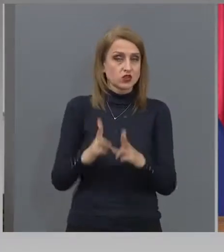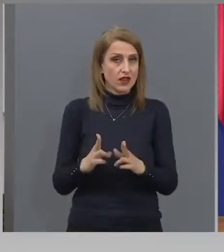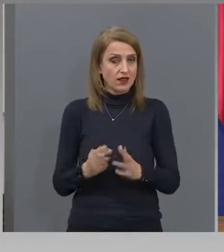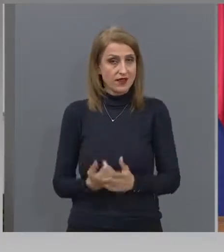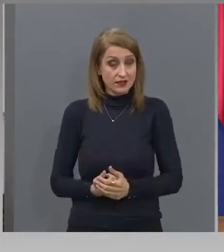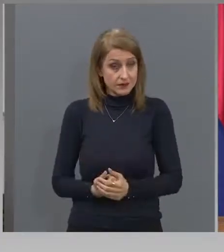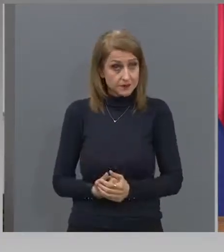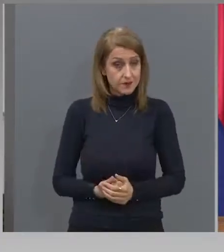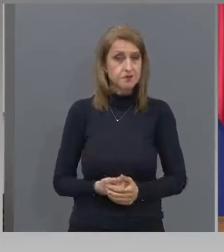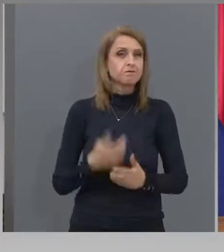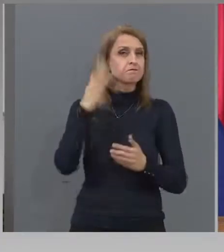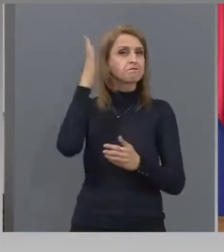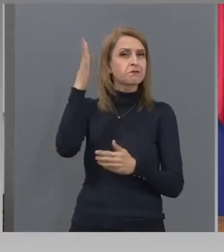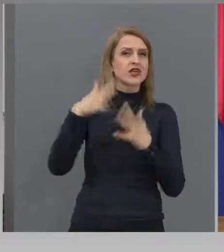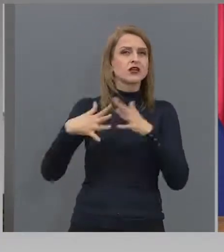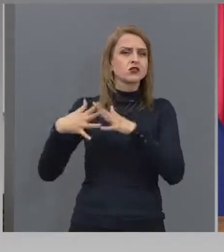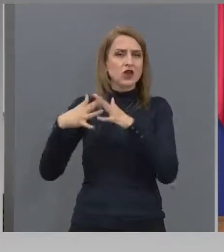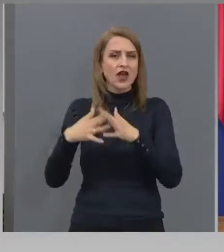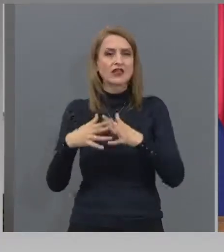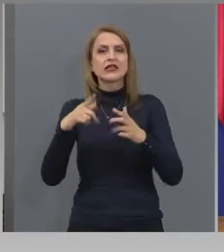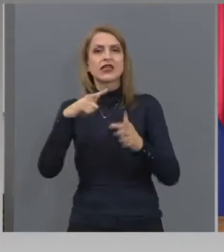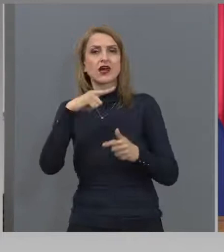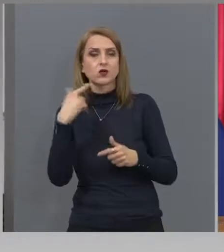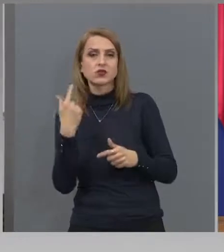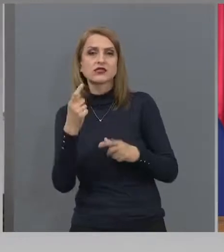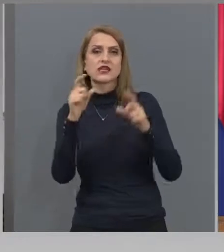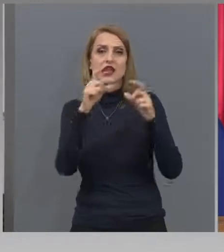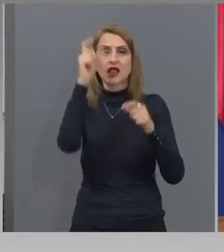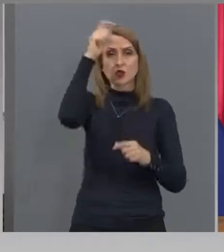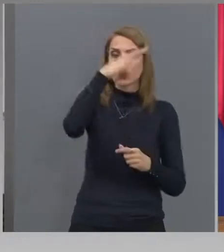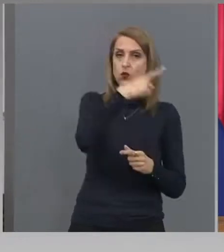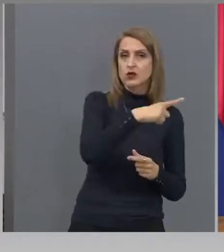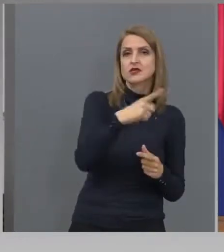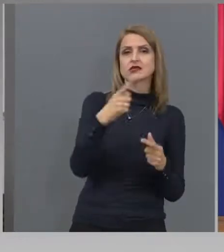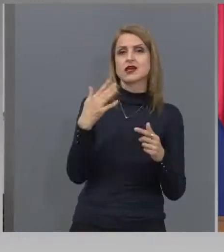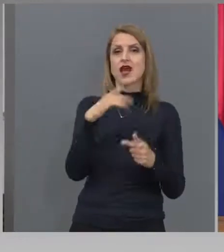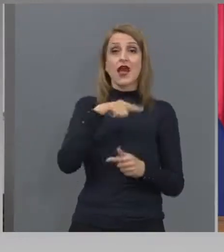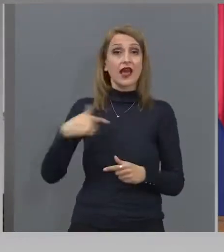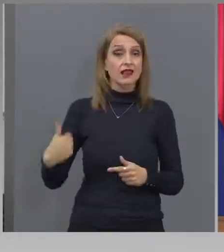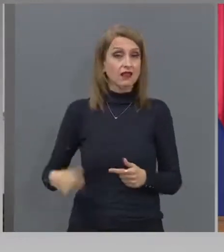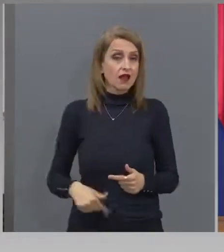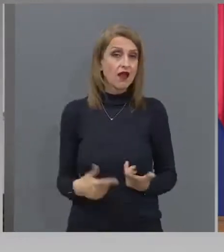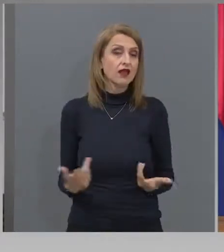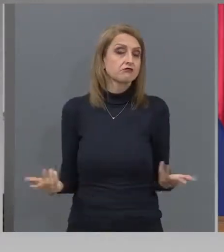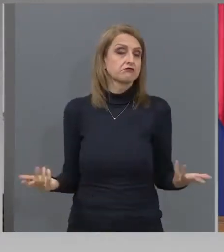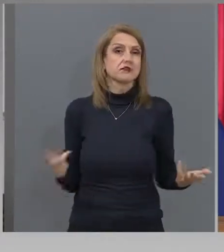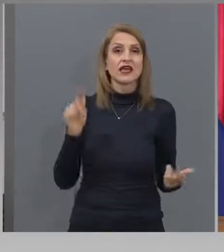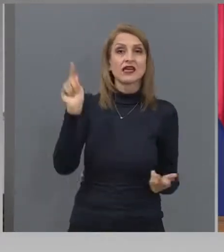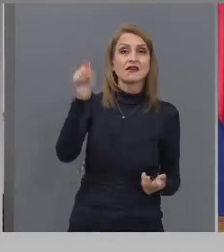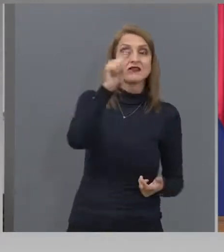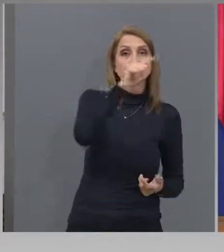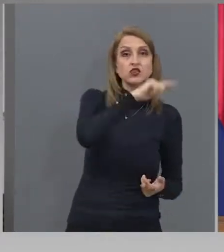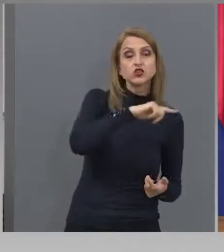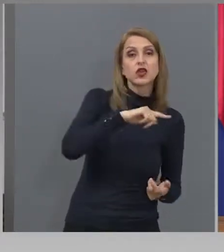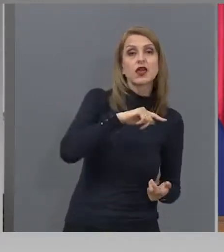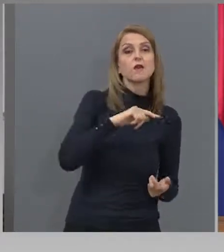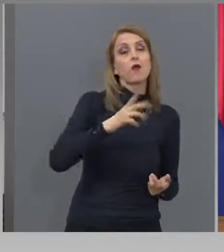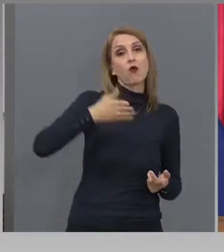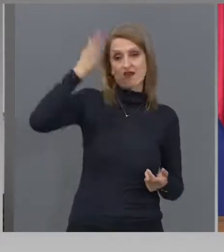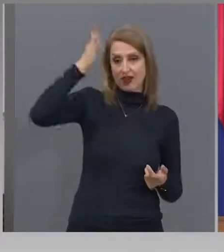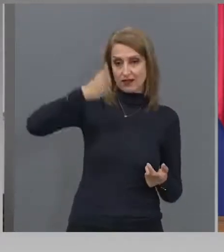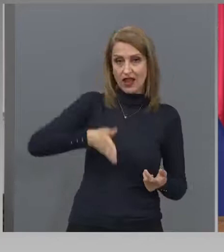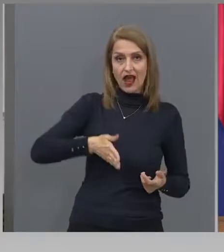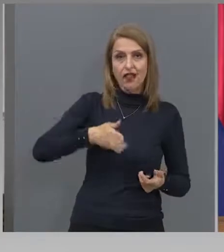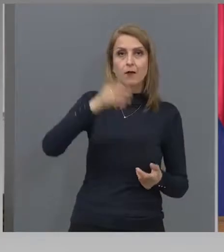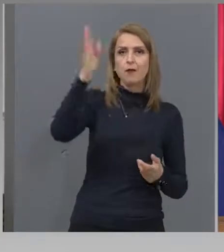Штатите, Русия, Турция, са от този тип, Китай. И всичко си изпълнява по вертикалата, незабавно. При